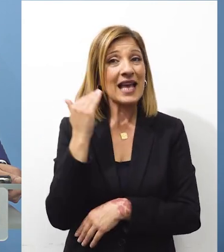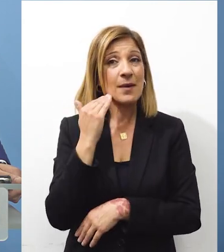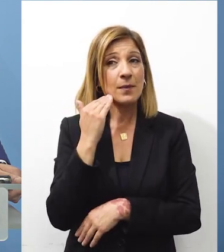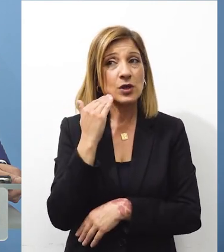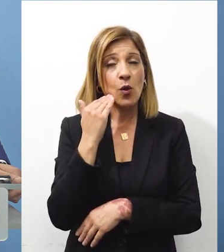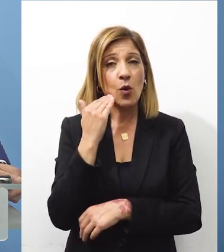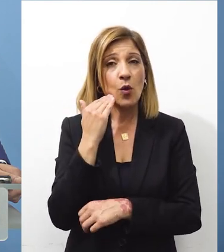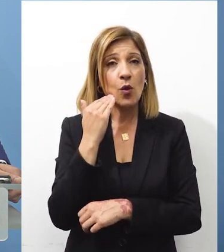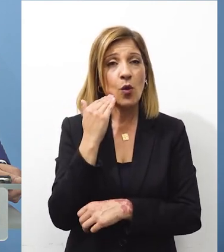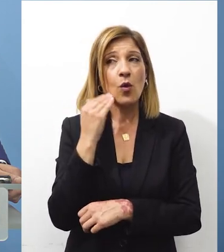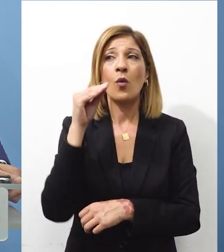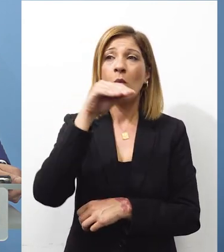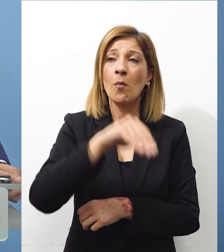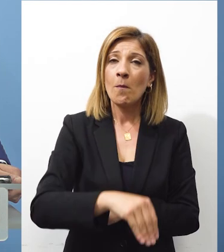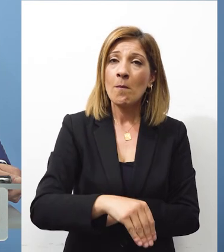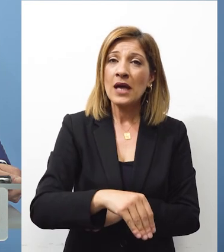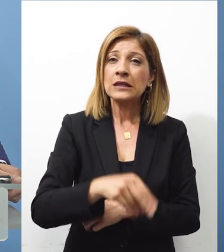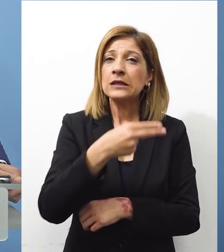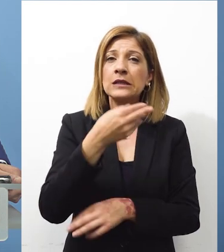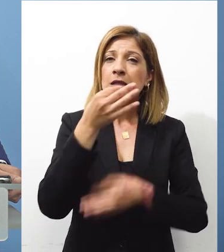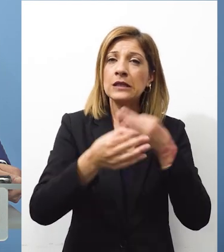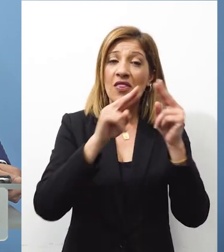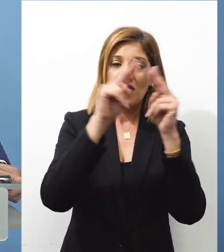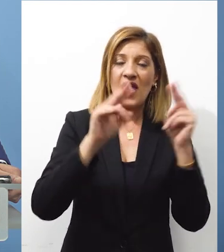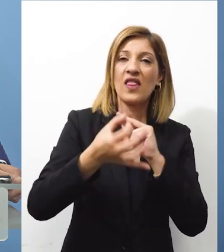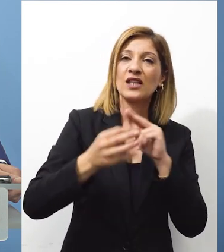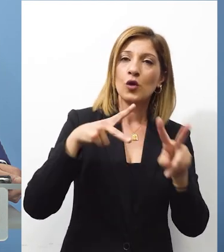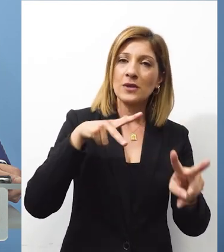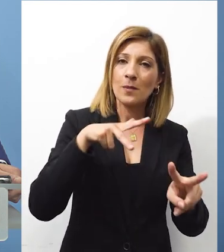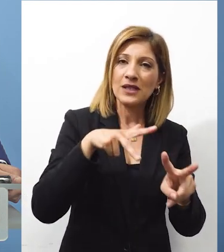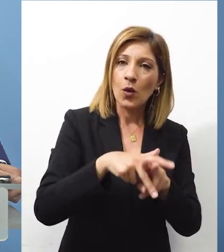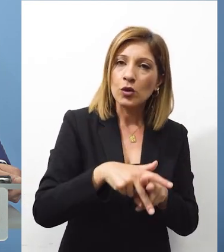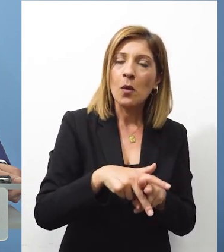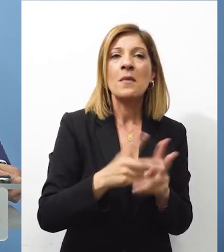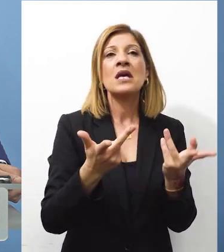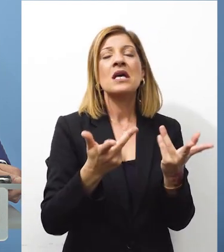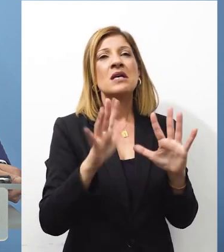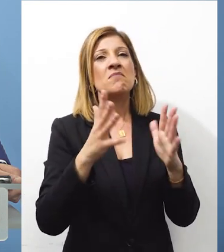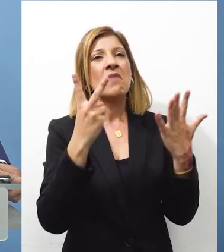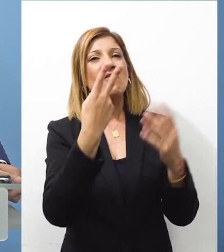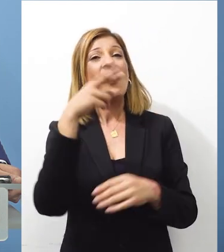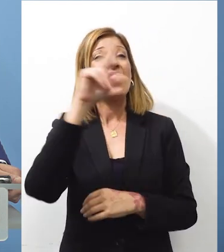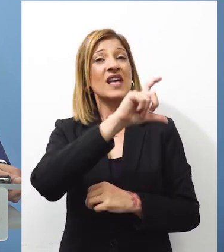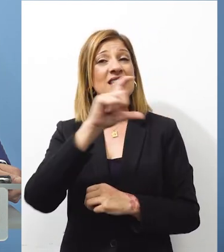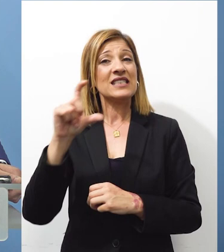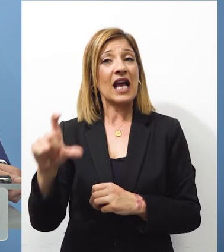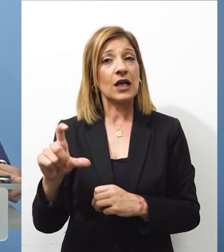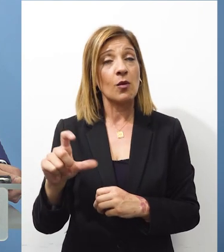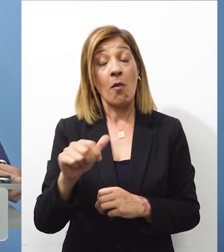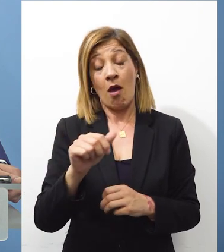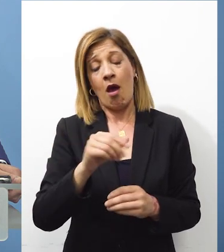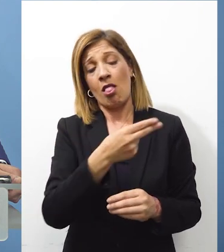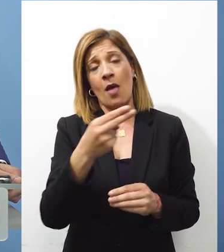ότι είχε μέσα στοιχεία το οποίο αφορούσαν και το το Διεθνές Νοηματικό Ταμείο ήταν ένα πακέτο συνολικού ύψους 7 δις εκατομμυρίων όχι μόνο για το